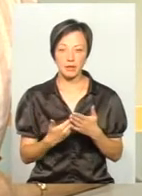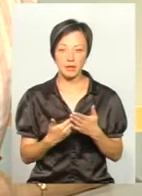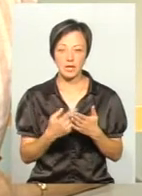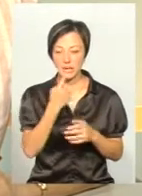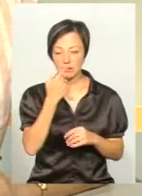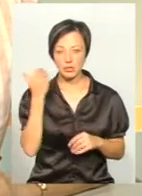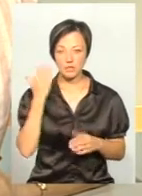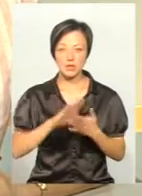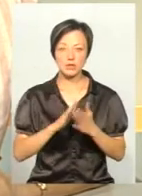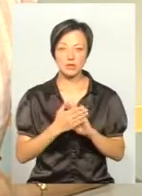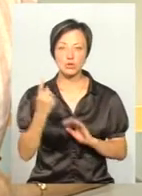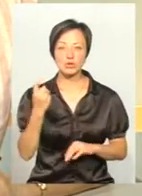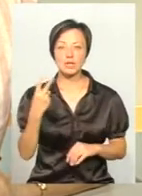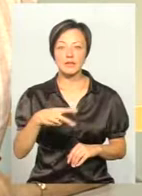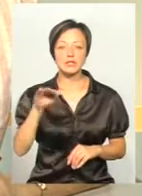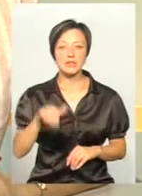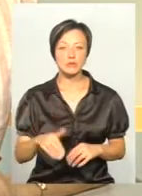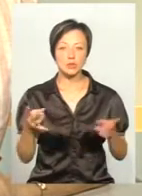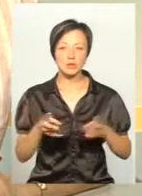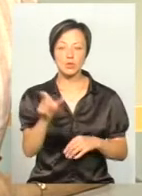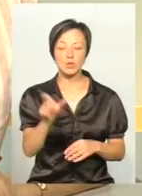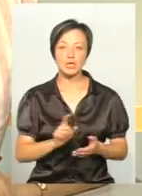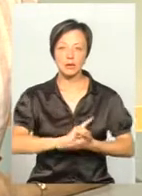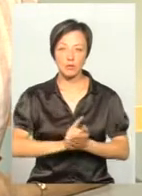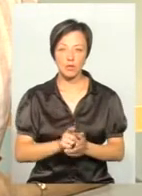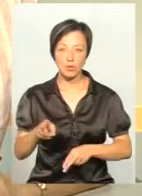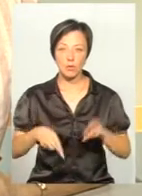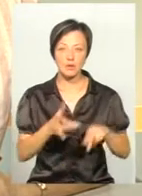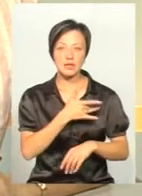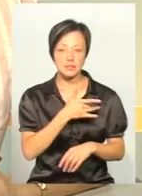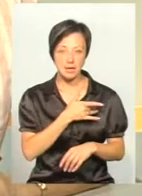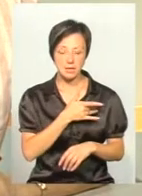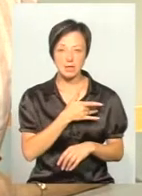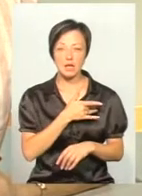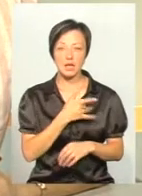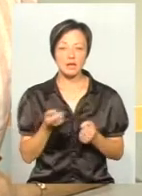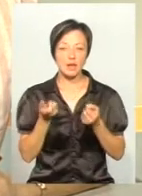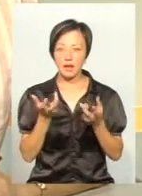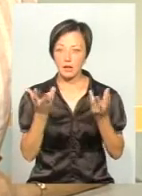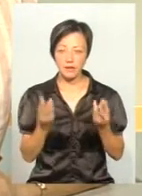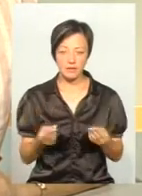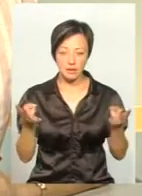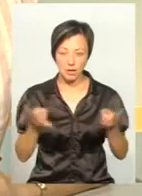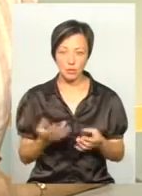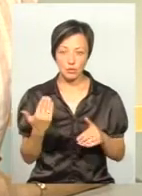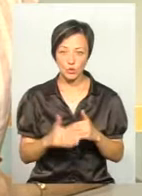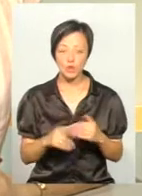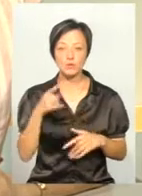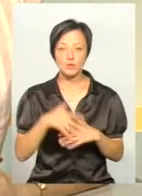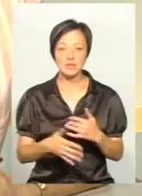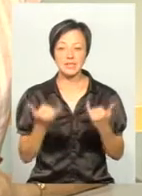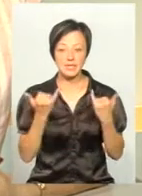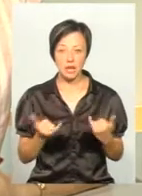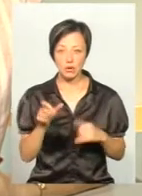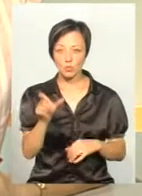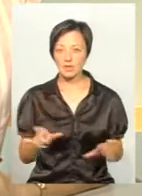нещодавна ситуація. 120 тисяч потрібно людині термінованої операції на серці, буквально за декілька днів. Зрозуміло, що зараз